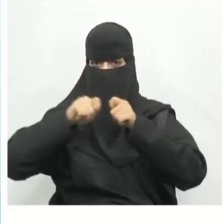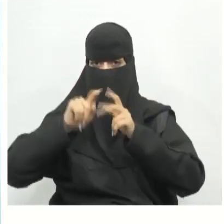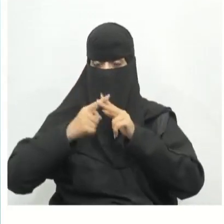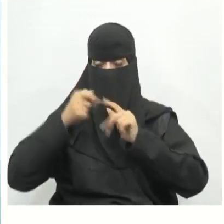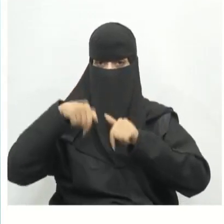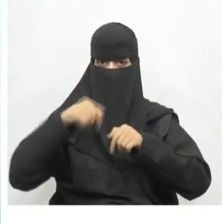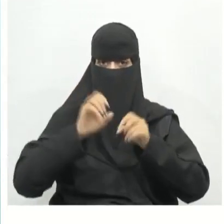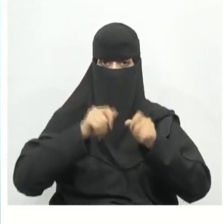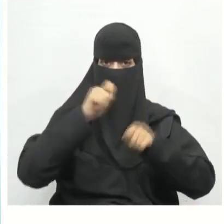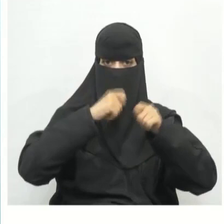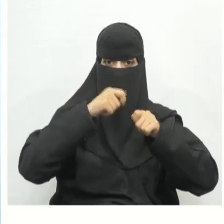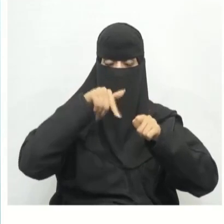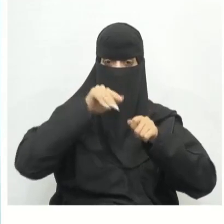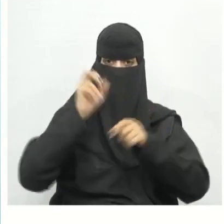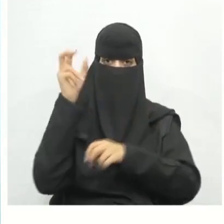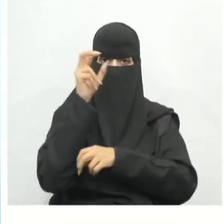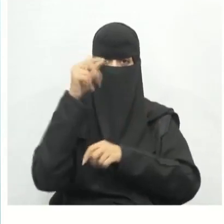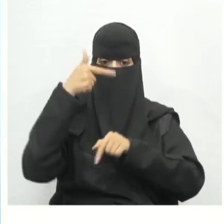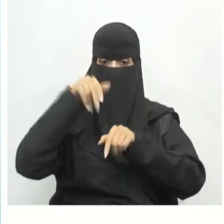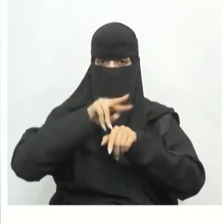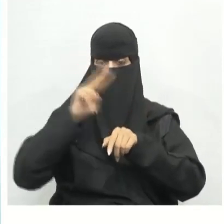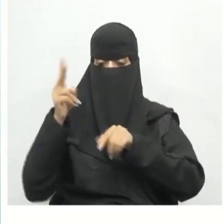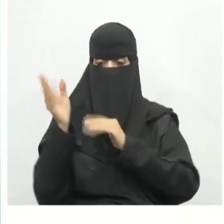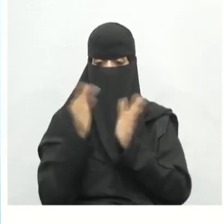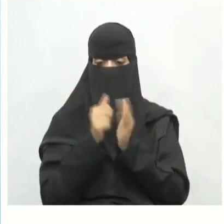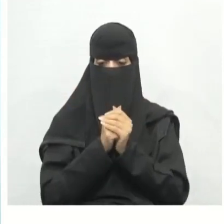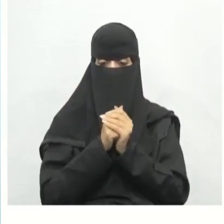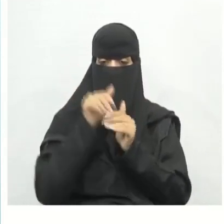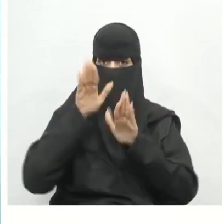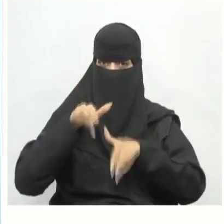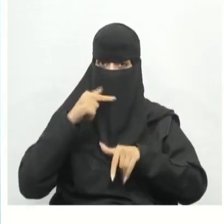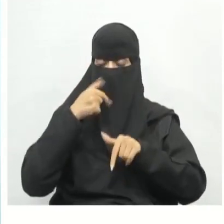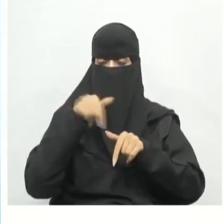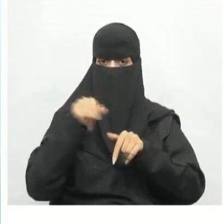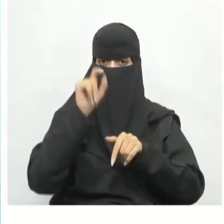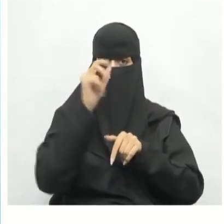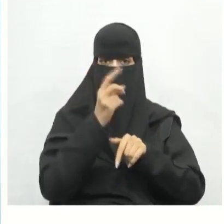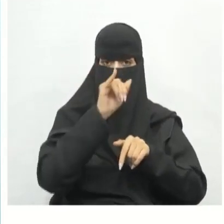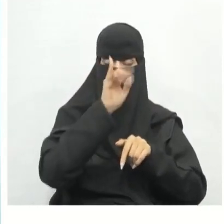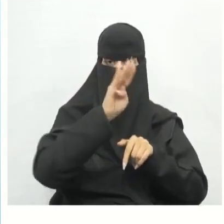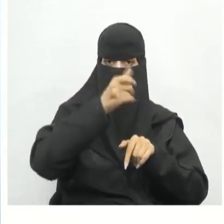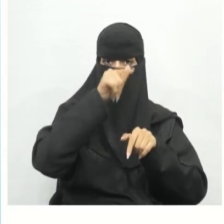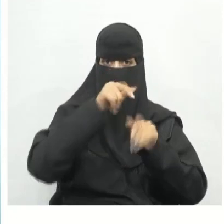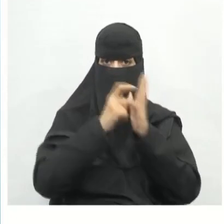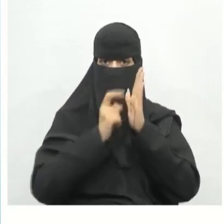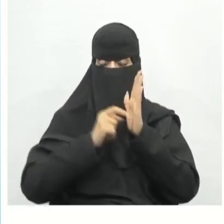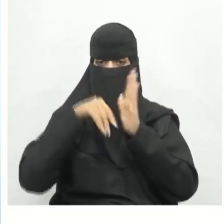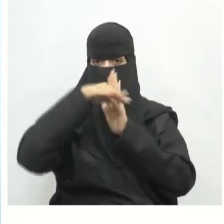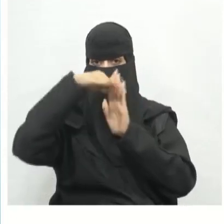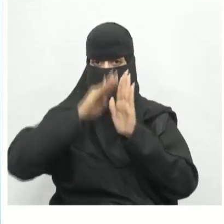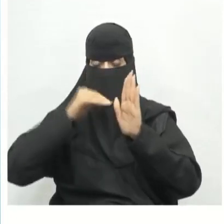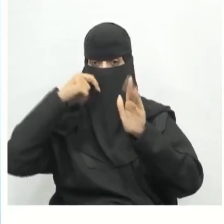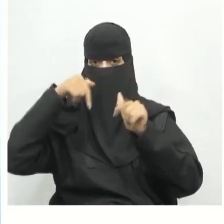للآلات والمويدات الأخرى يتوفر برنامج الفريكايد لأنظمة تشغيل ويندوز